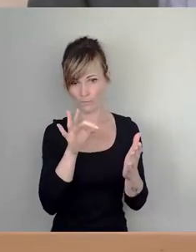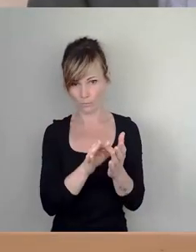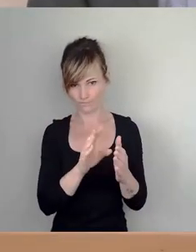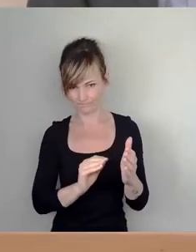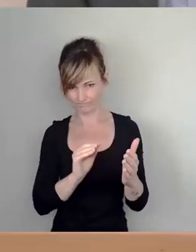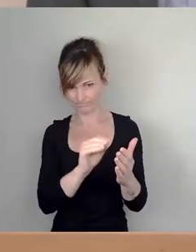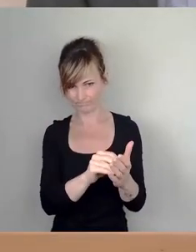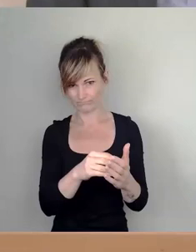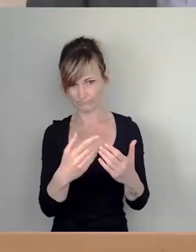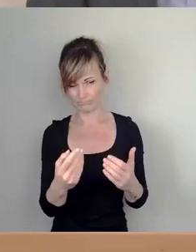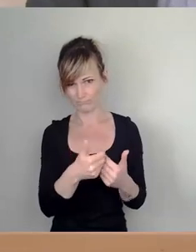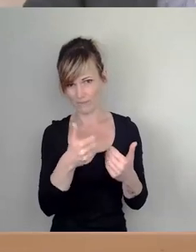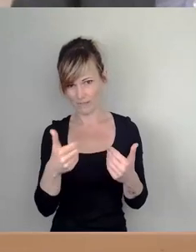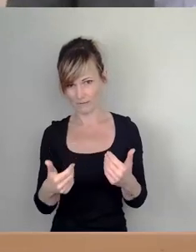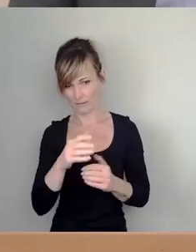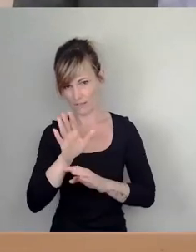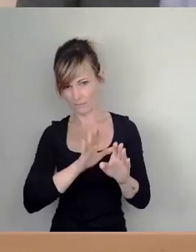wenn der extra abgestimmt werden soll.